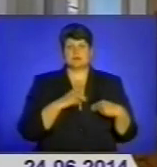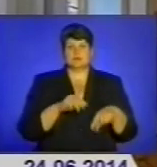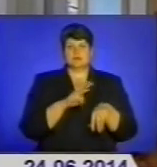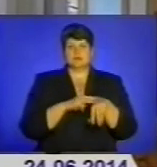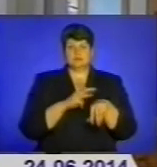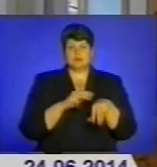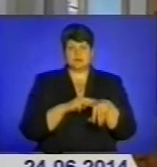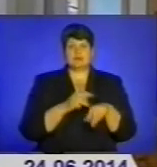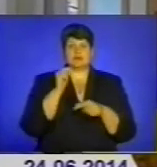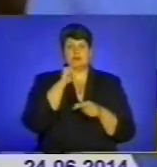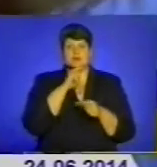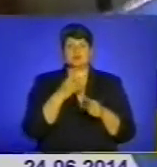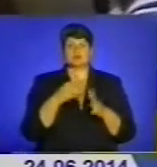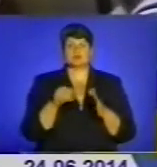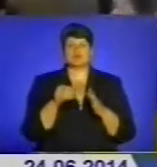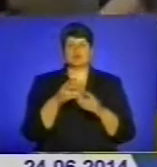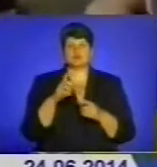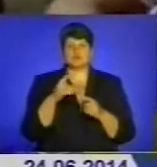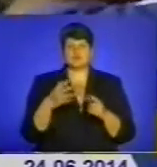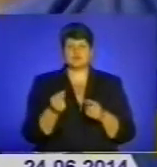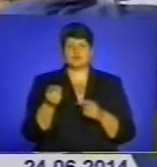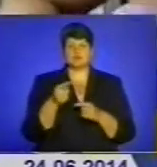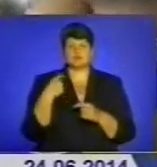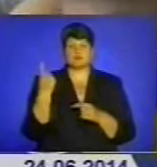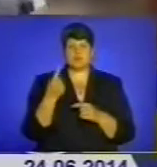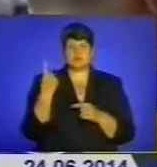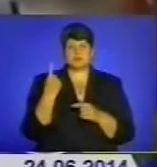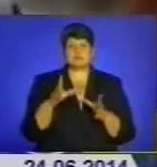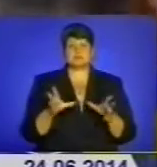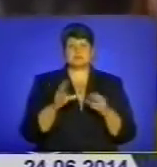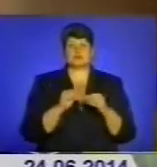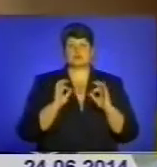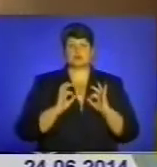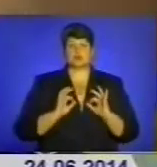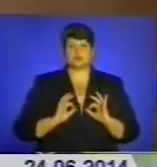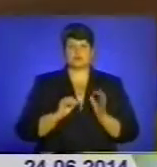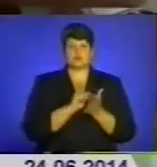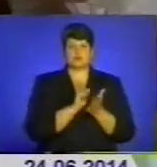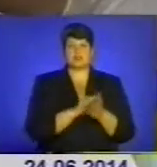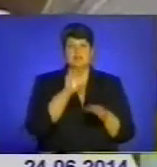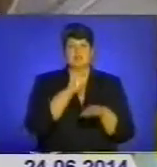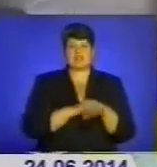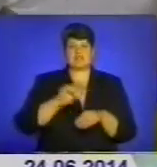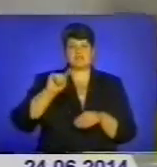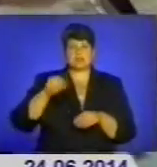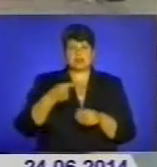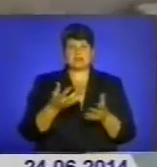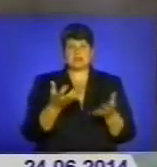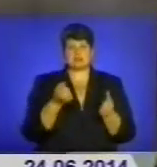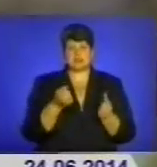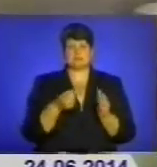служби боротьби з економічною злочинністю управління МВС України в Тернопільській області спільно з прокуратурою задокументували факт вимагання та отримання